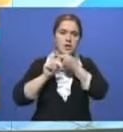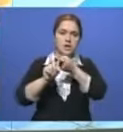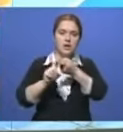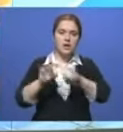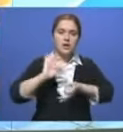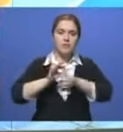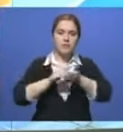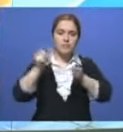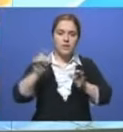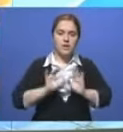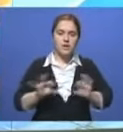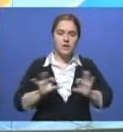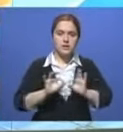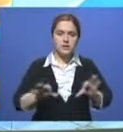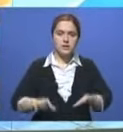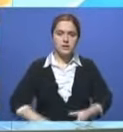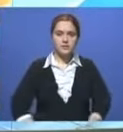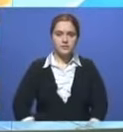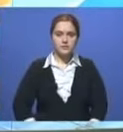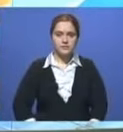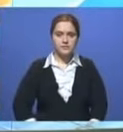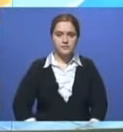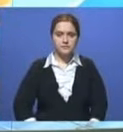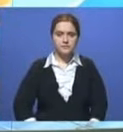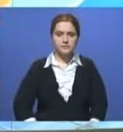медсестер. Назан Телебаева с подробностями.